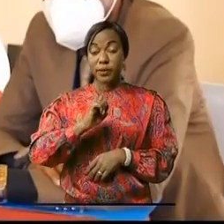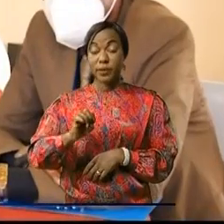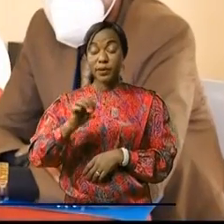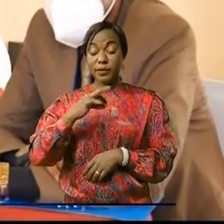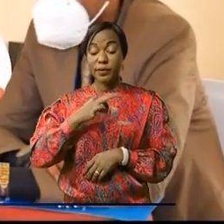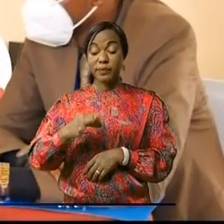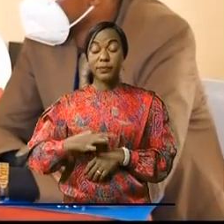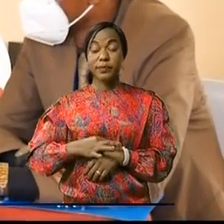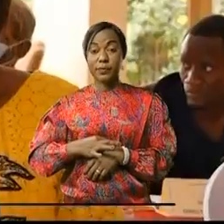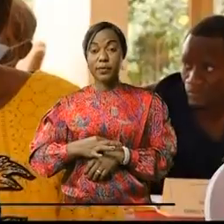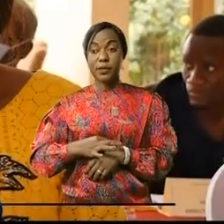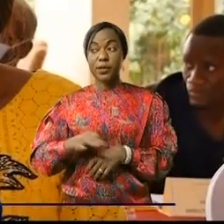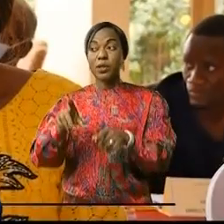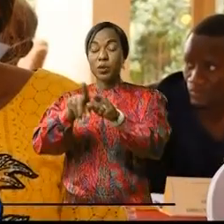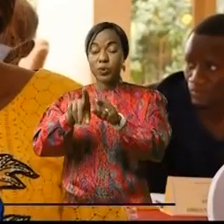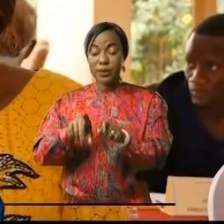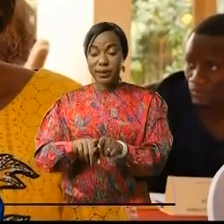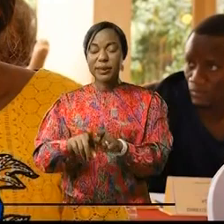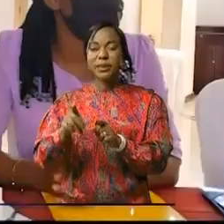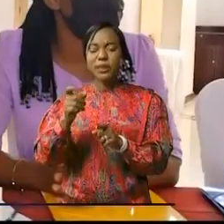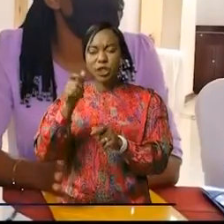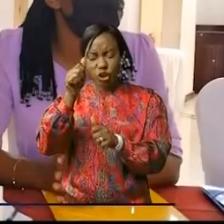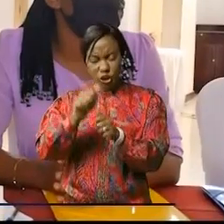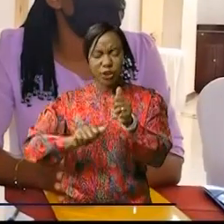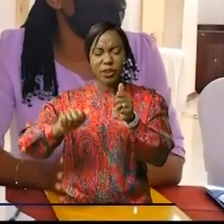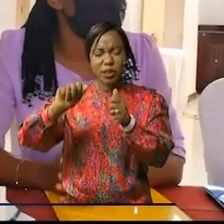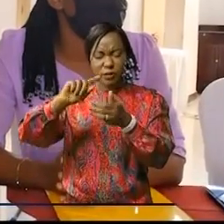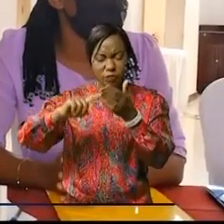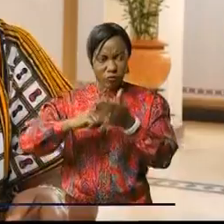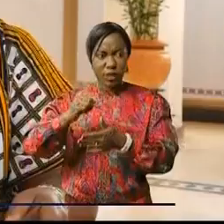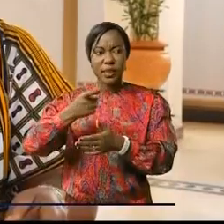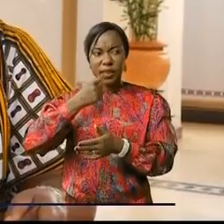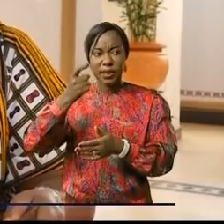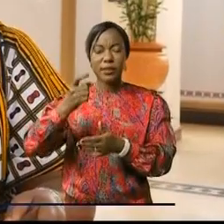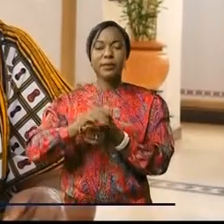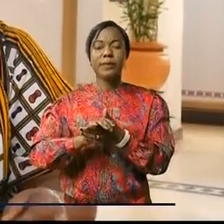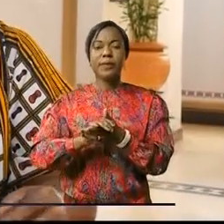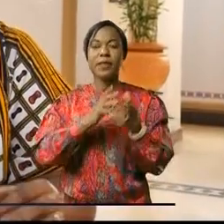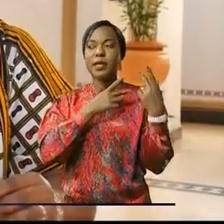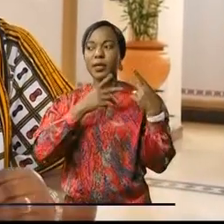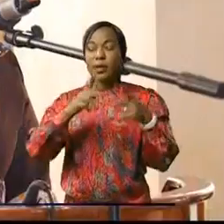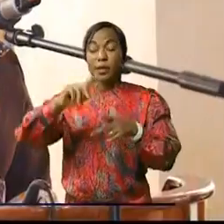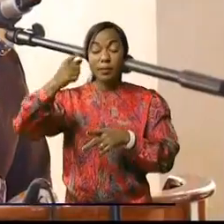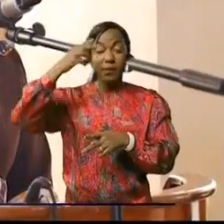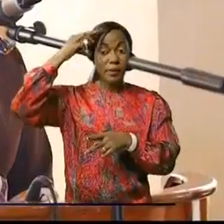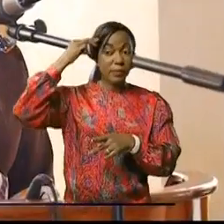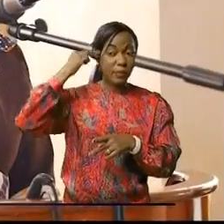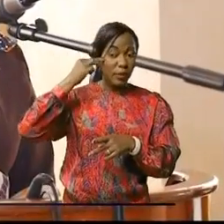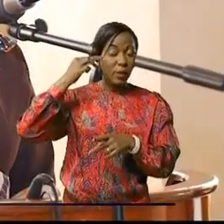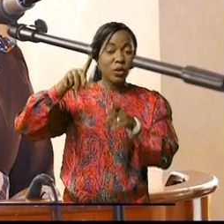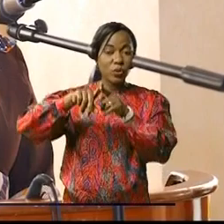-Chimombo. J'adresse mon plaidoyer à chaque institution, depuis le prématur, en passant par chaque ministère,